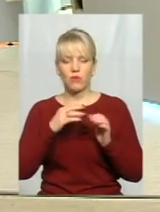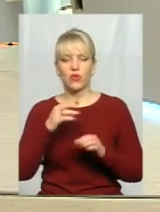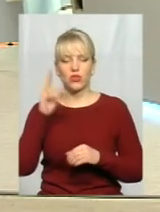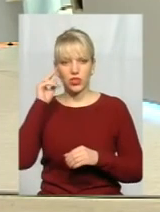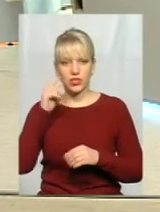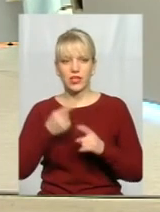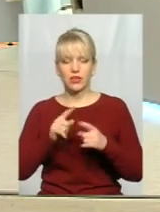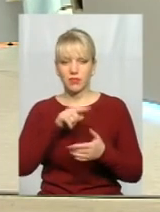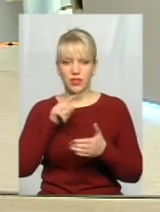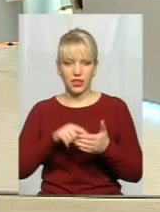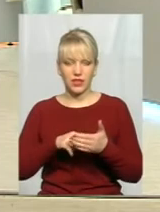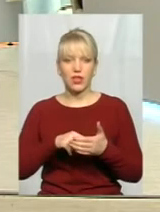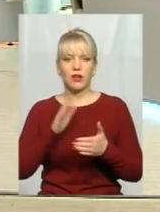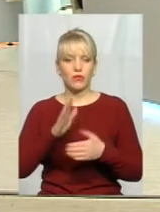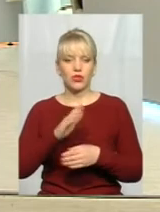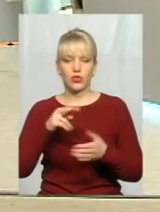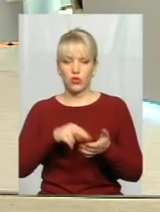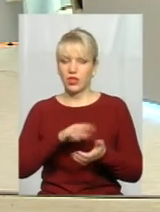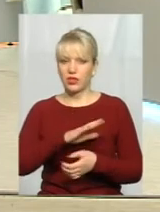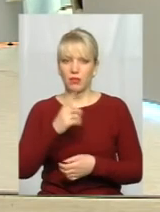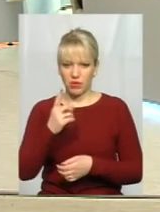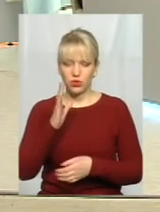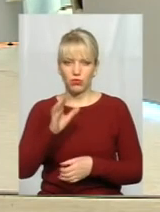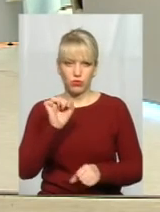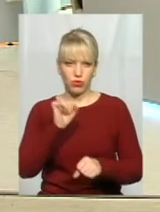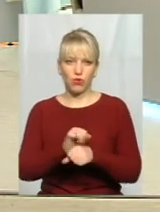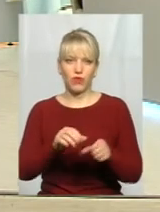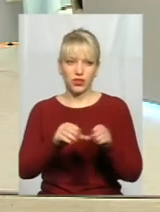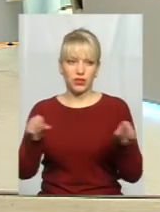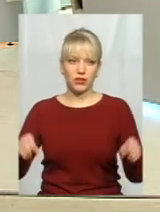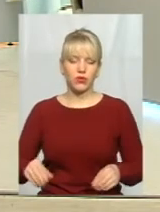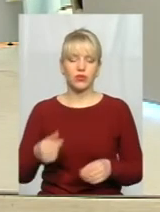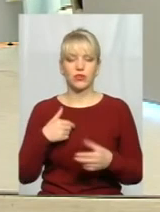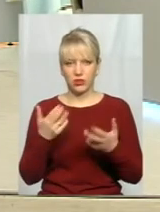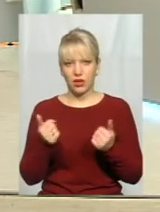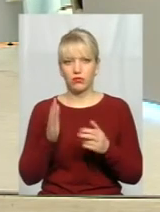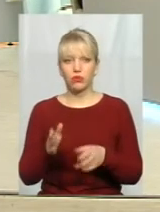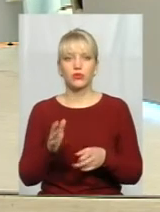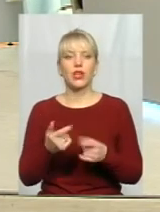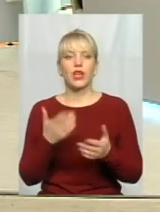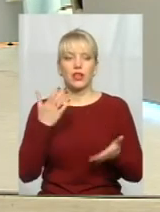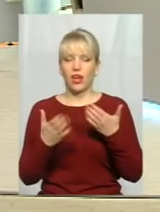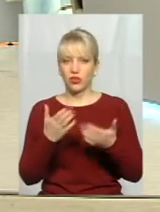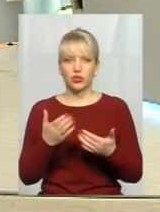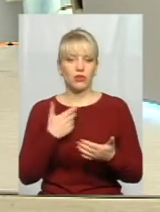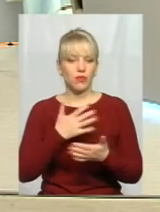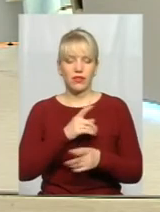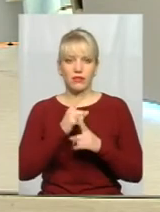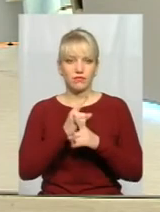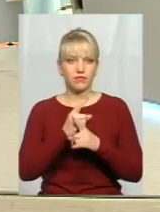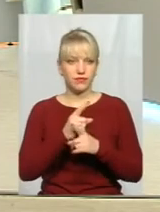першим, блокувати треба не буде? Звичайно. Звичайно. Я з Андрієм погоджуюся, що якщо ми не дійдемо до